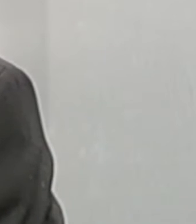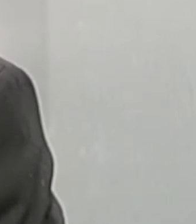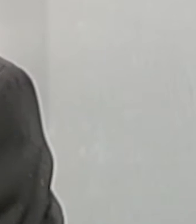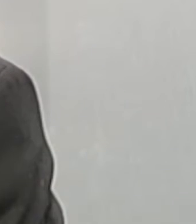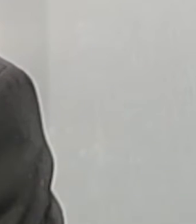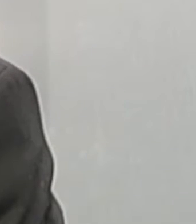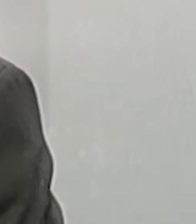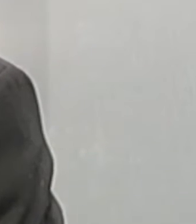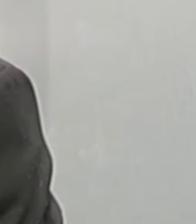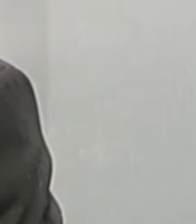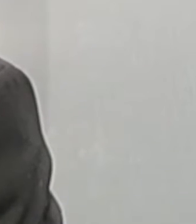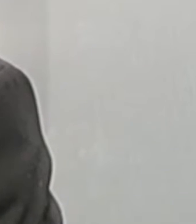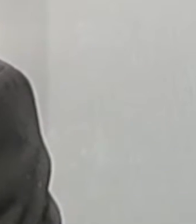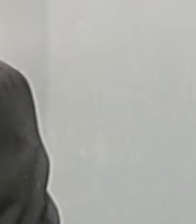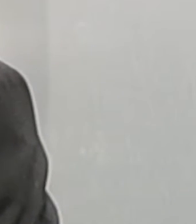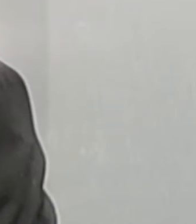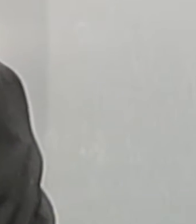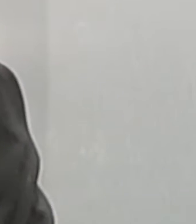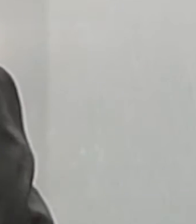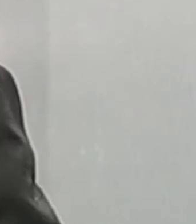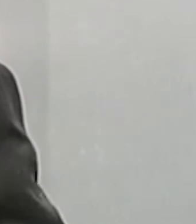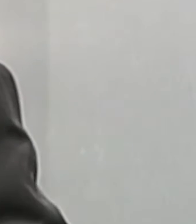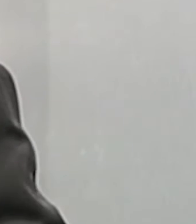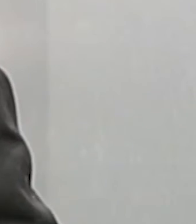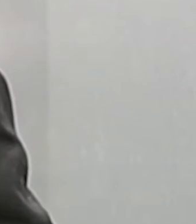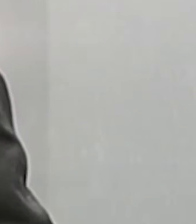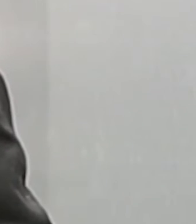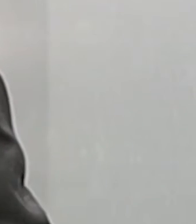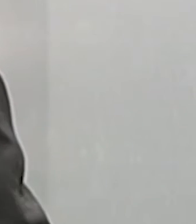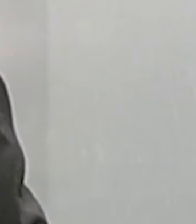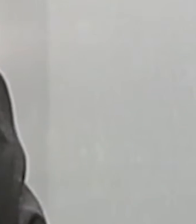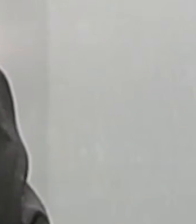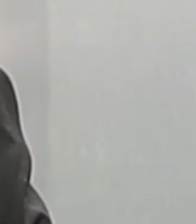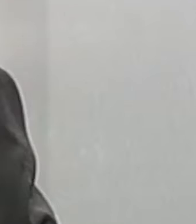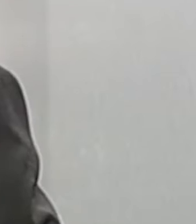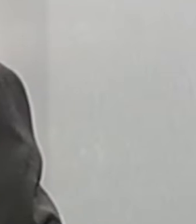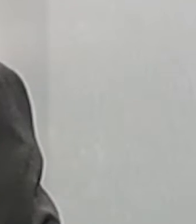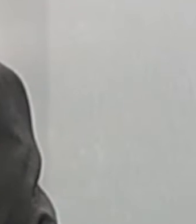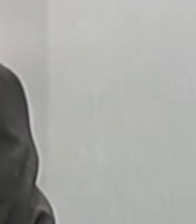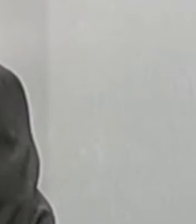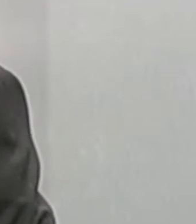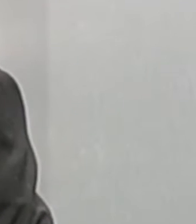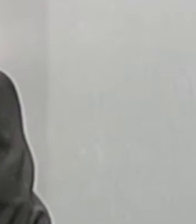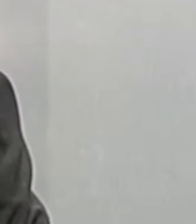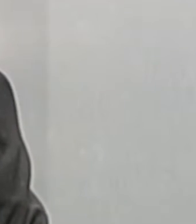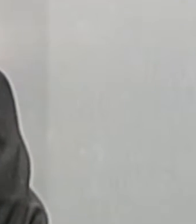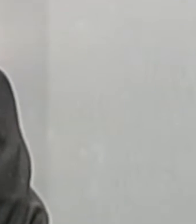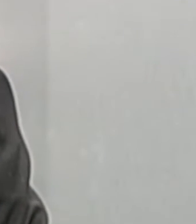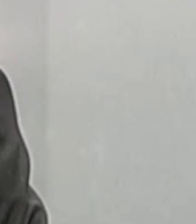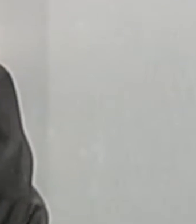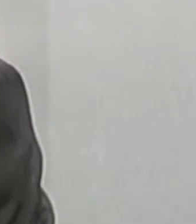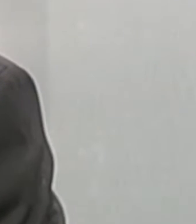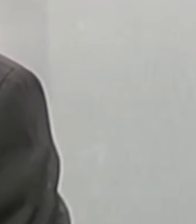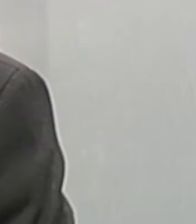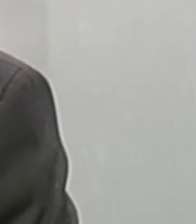Тому, звичайно, як тільки вона закінчиться, ми дамо відповідати. На разі, звичайно, що поки вона триває, ми можемо вхватити. Але повірте, що вона